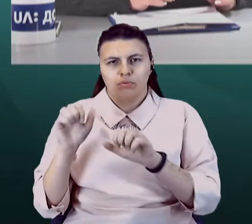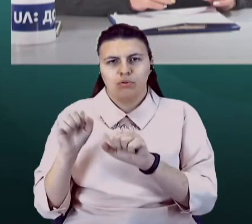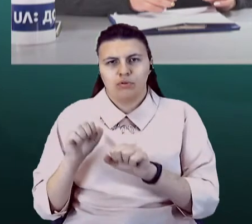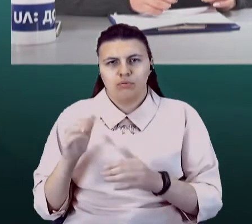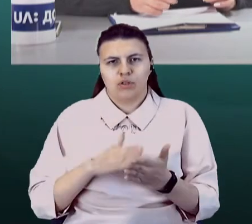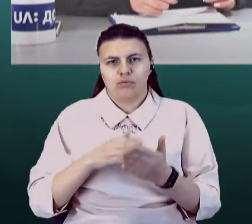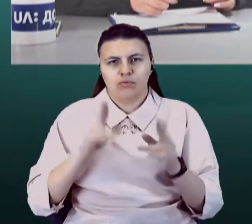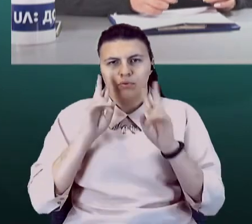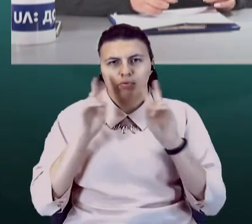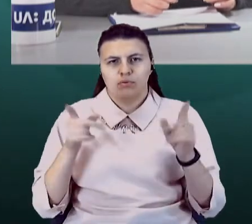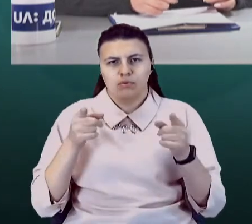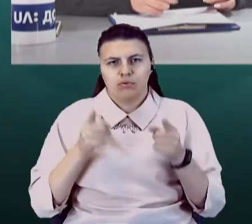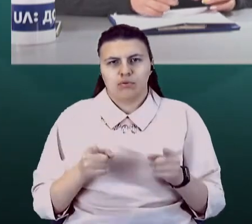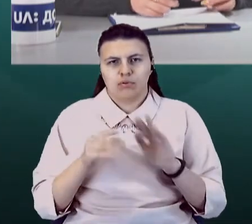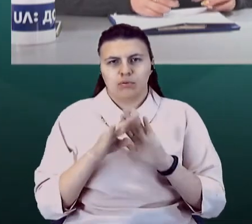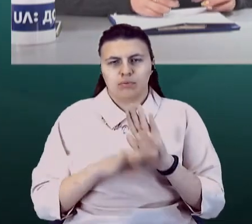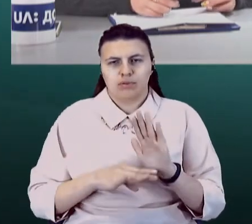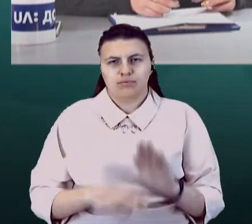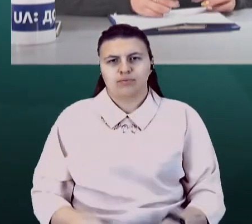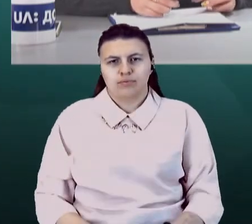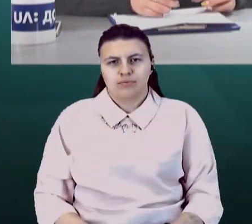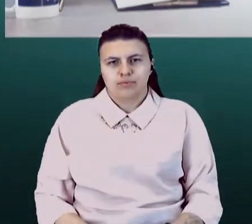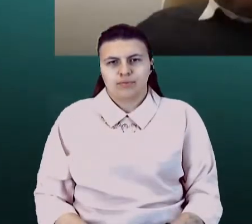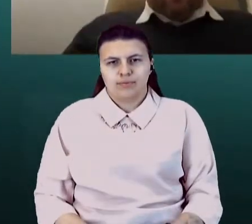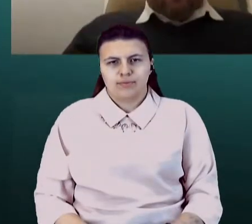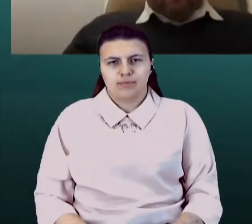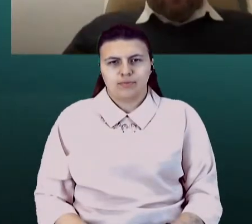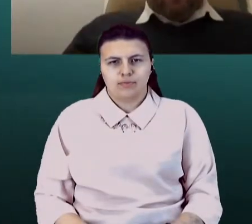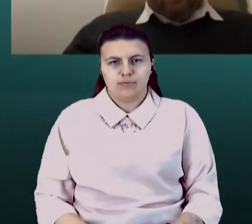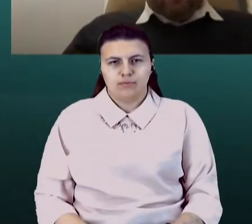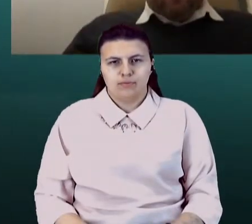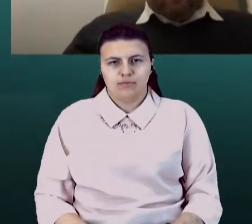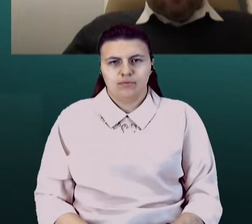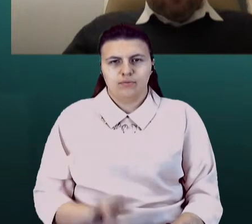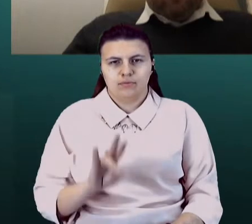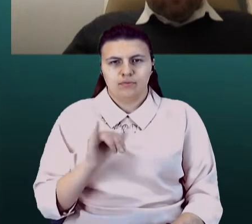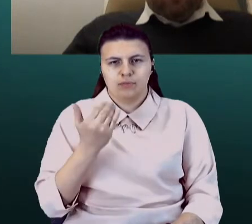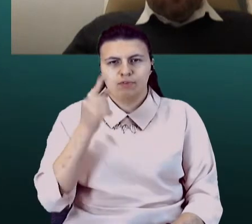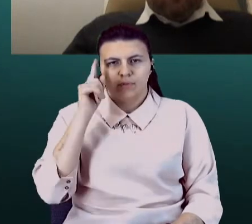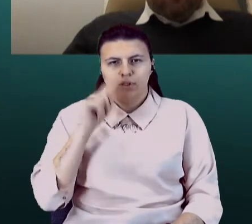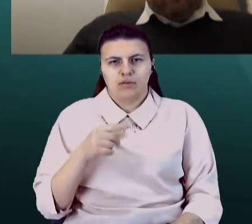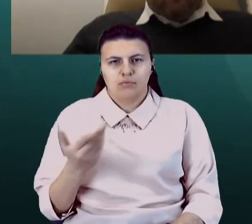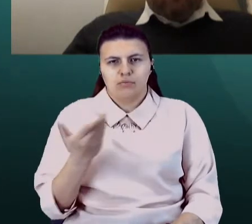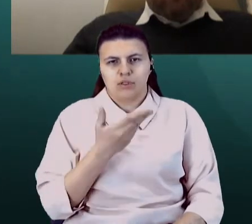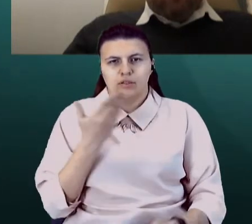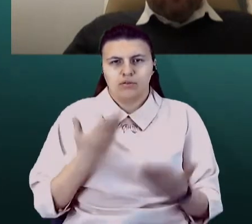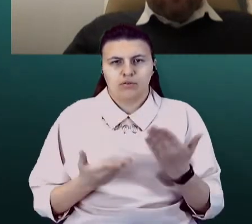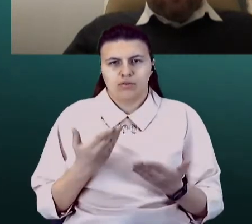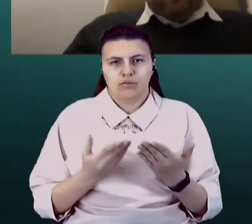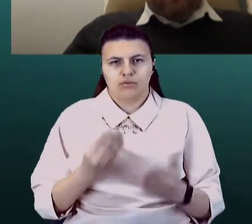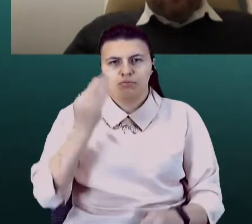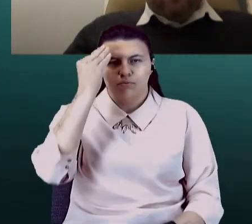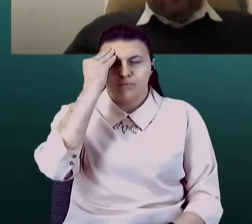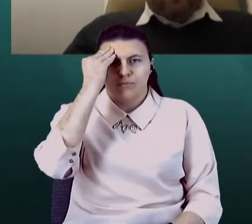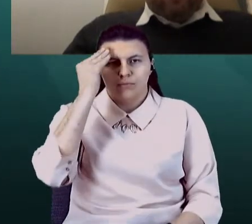знаємо реальної статистики? Ну, знаєте, ми, якщо дотримуюсь з точки зору, що ми все ж